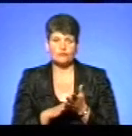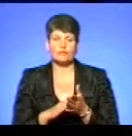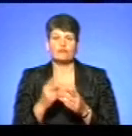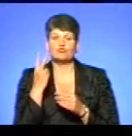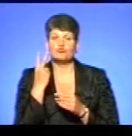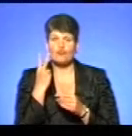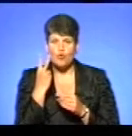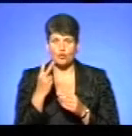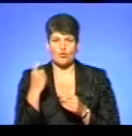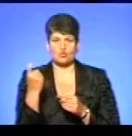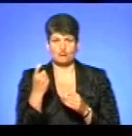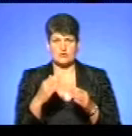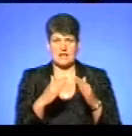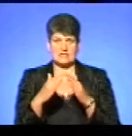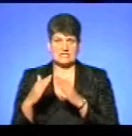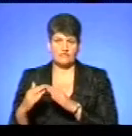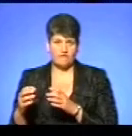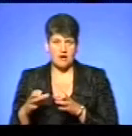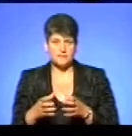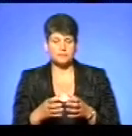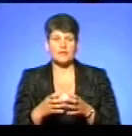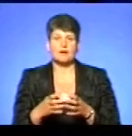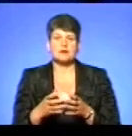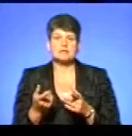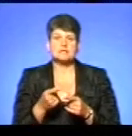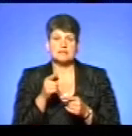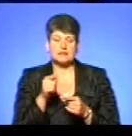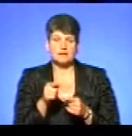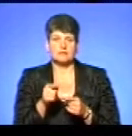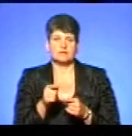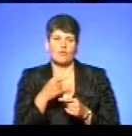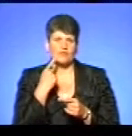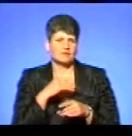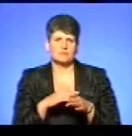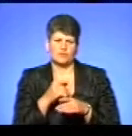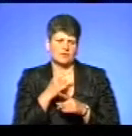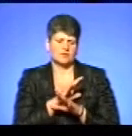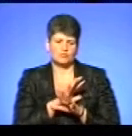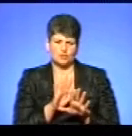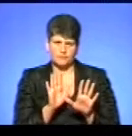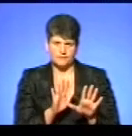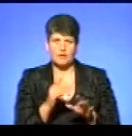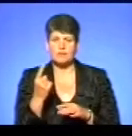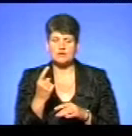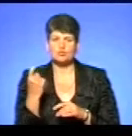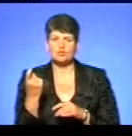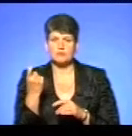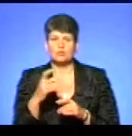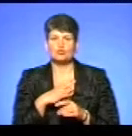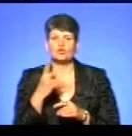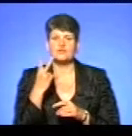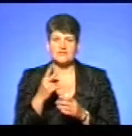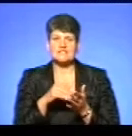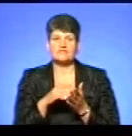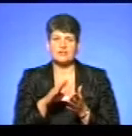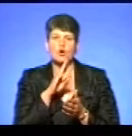довгіндивільному господарствах населення. Я, скажімо так, з етишним міркувань прізвища тих людей назвати не буду. В першому господарстві утримувалося дві спиноматки,